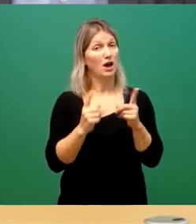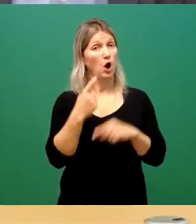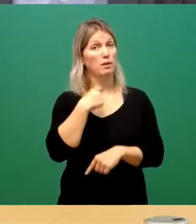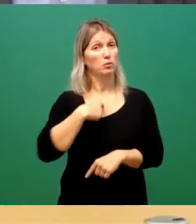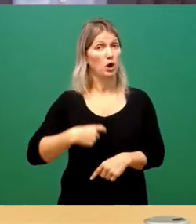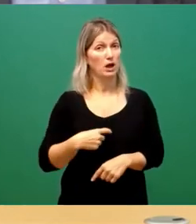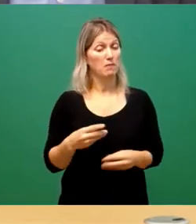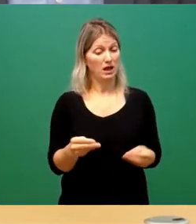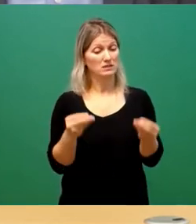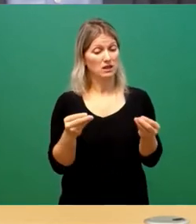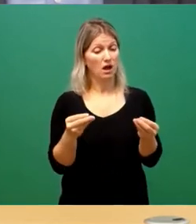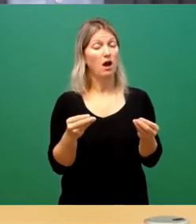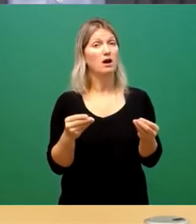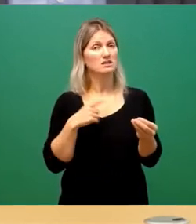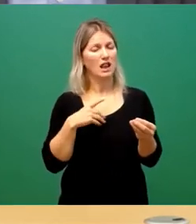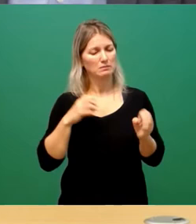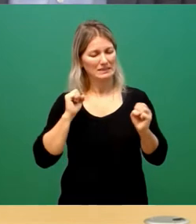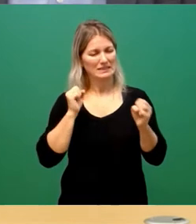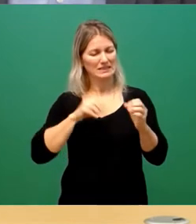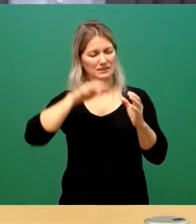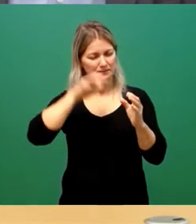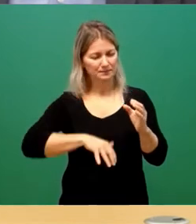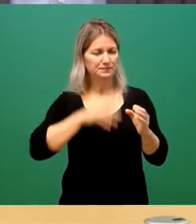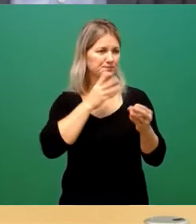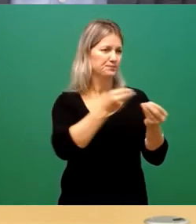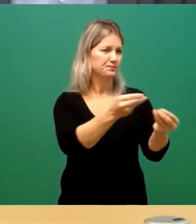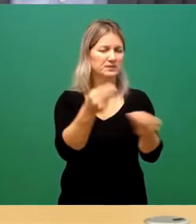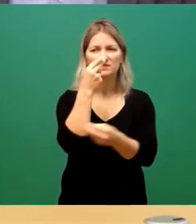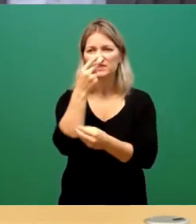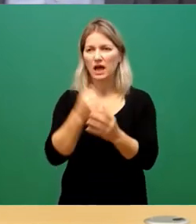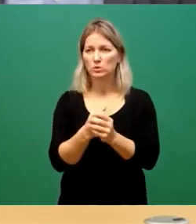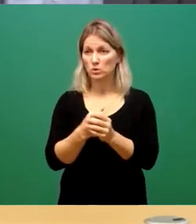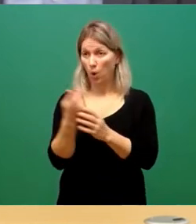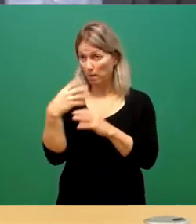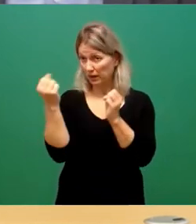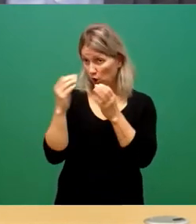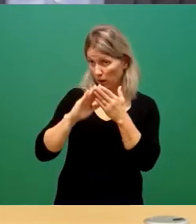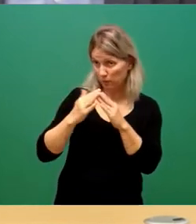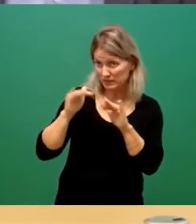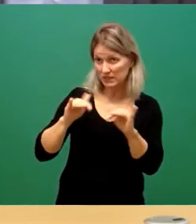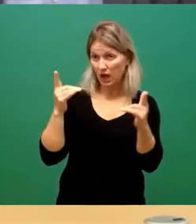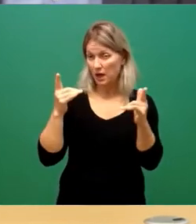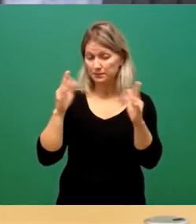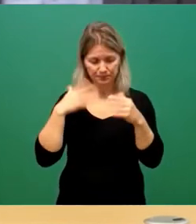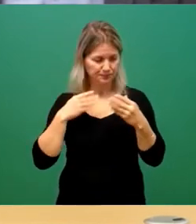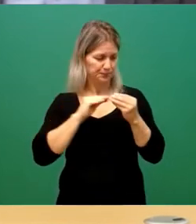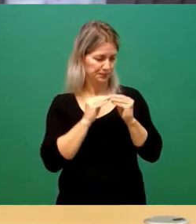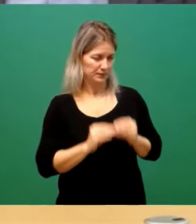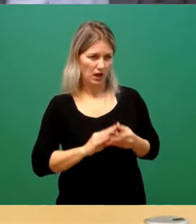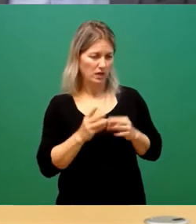ausgearbeitet und vorgelegt, um zu versuchen, Kompromisse zu finden. Wir haben aber bis